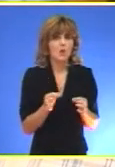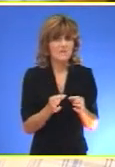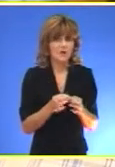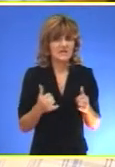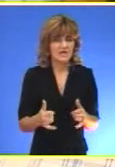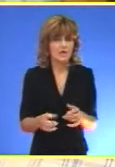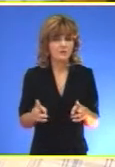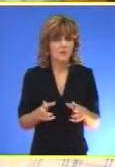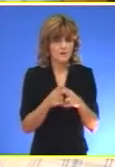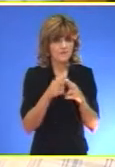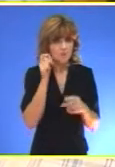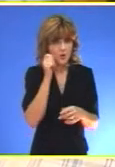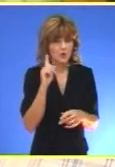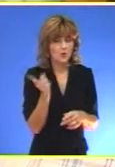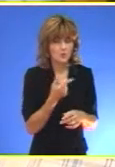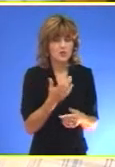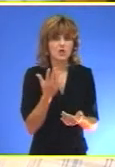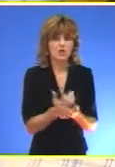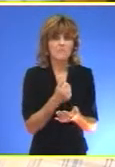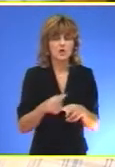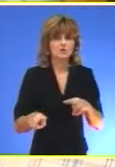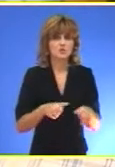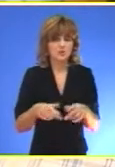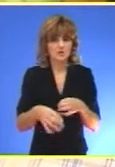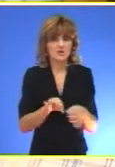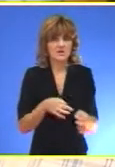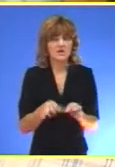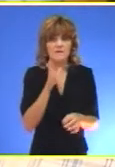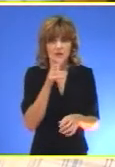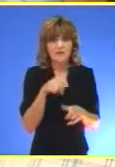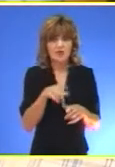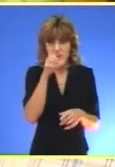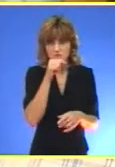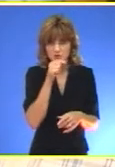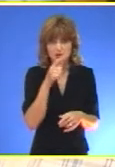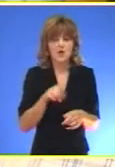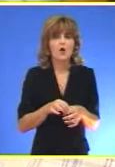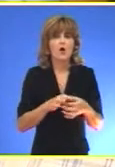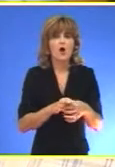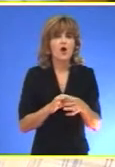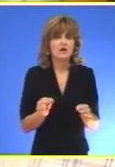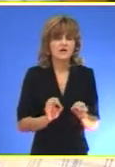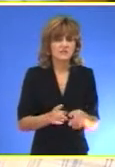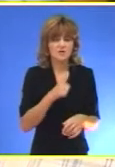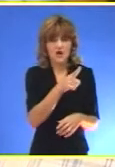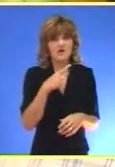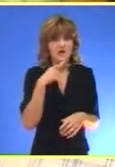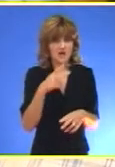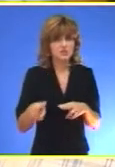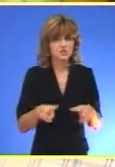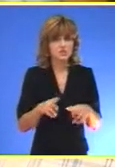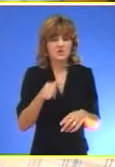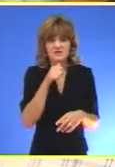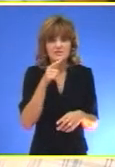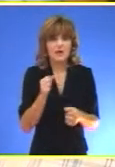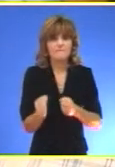je u petak 2. septembra dobio Sudsko rešenje u raskidu ugovora sa opštinom O organizovanju sajma Boni je rekao da je sud ovog